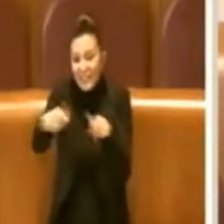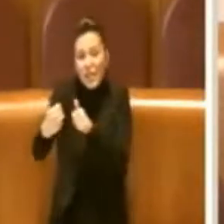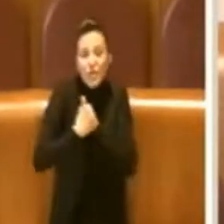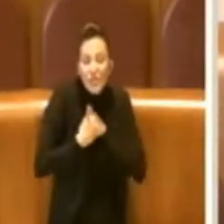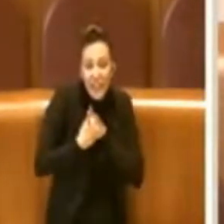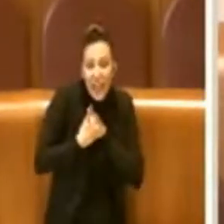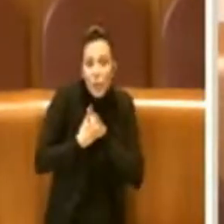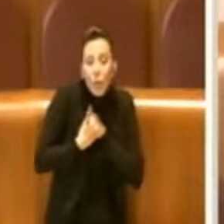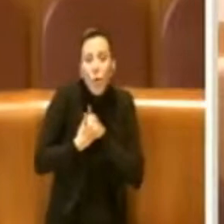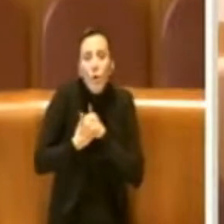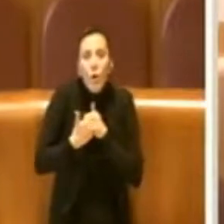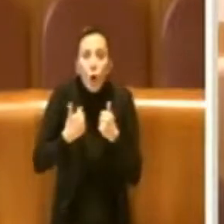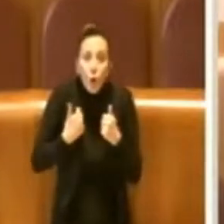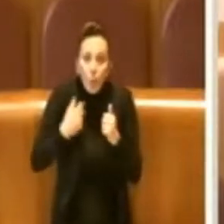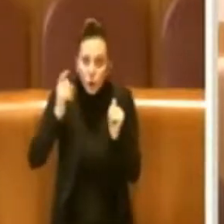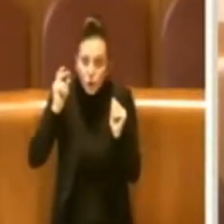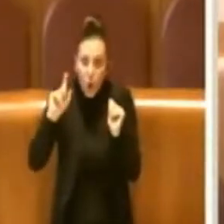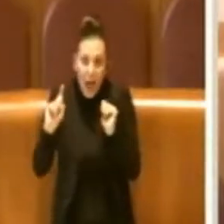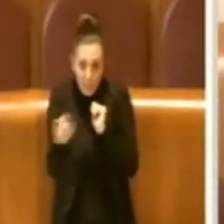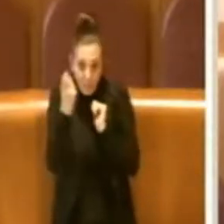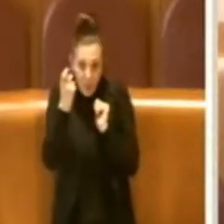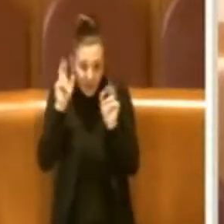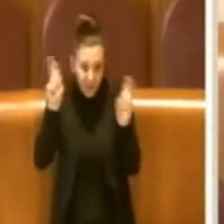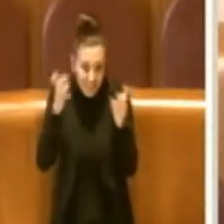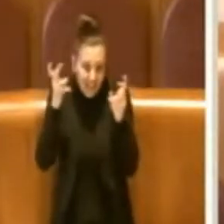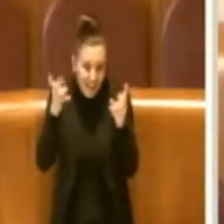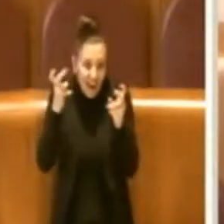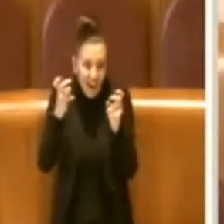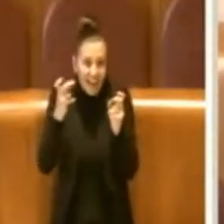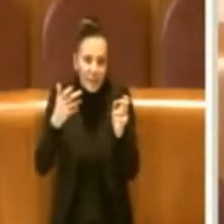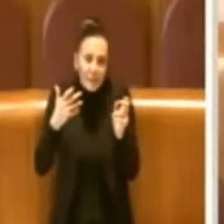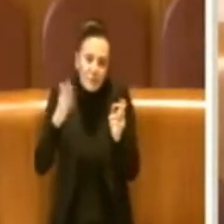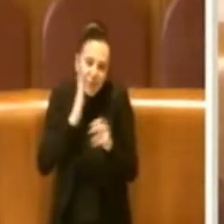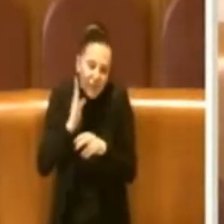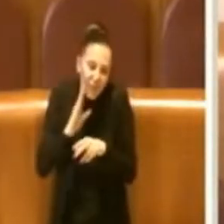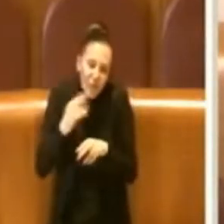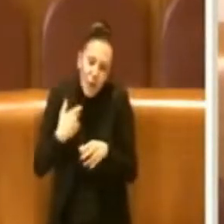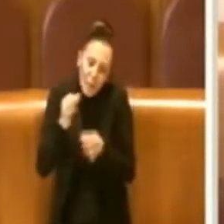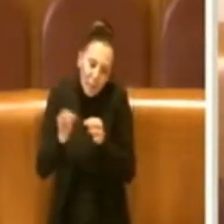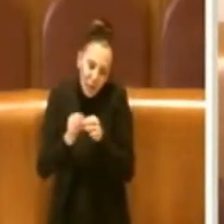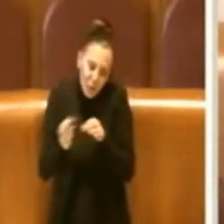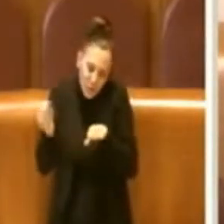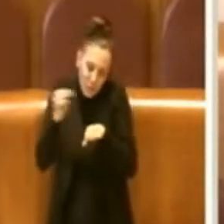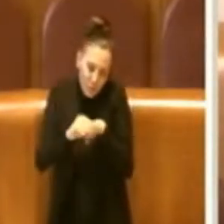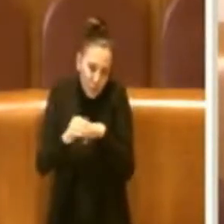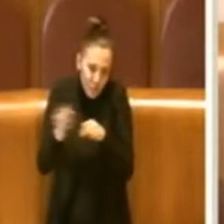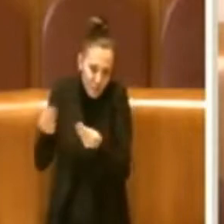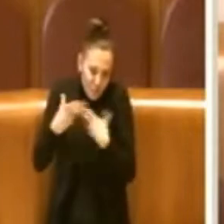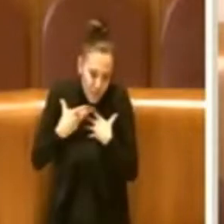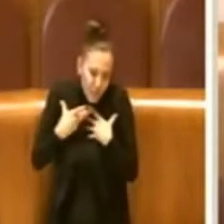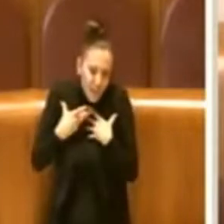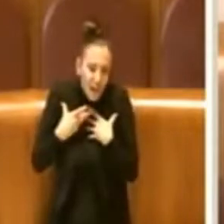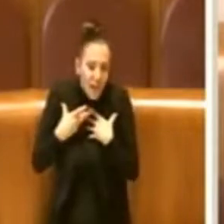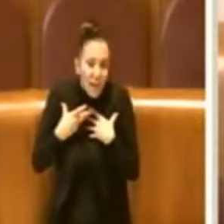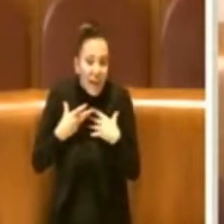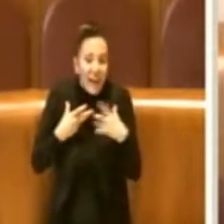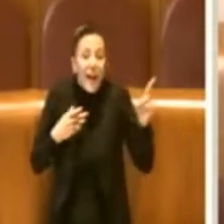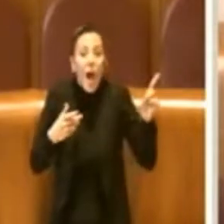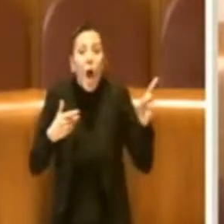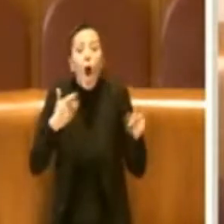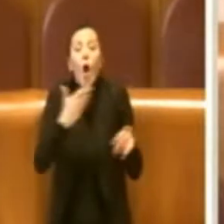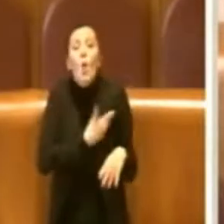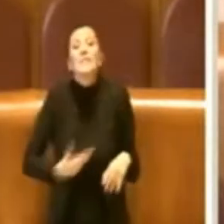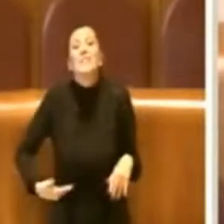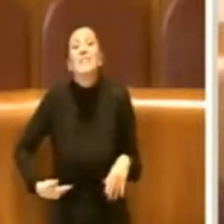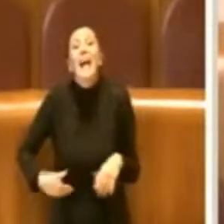E siccome ne posso approfittare in questo caso, Presidente, mi conceda veramente qualche minuto, ma è importante, i consiglieri